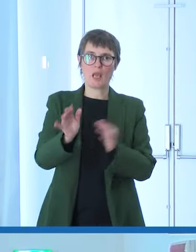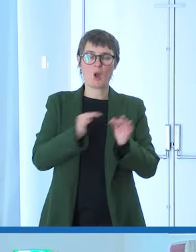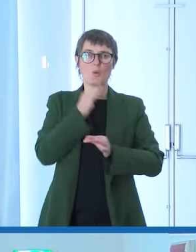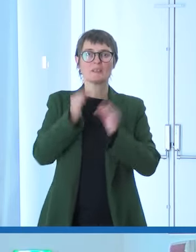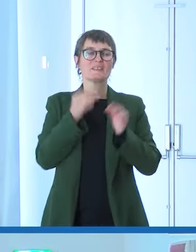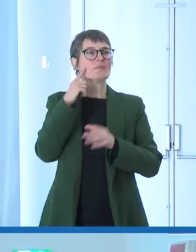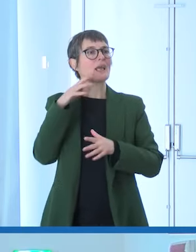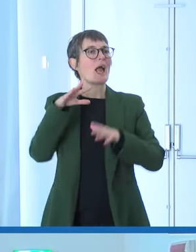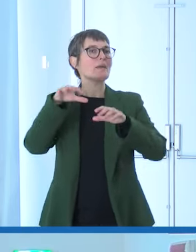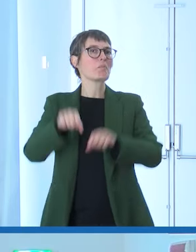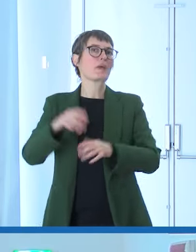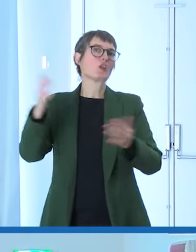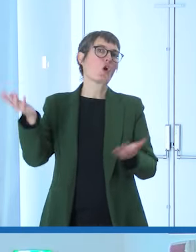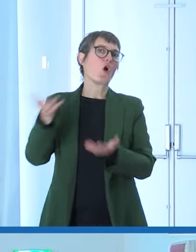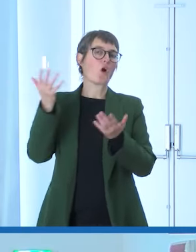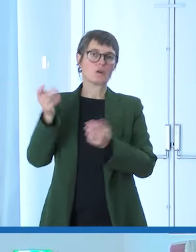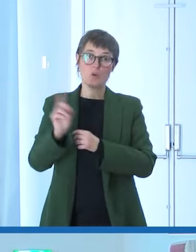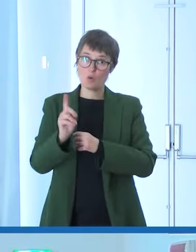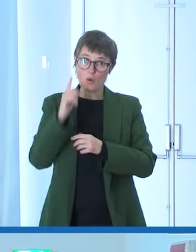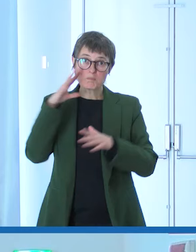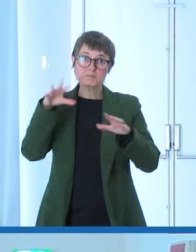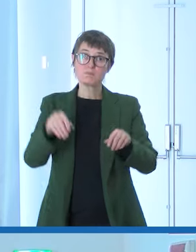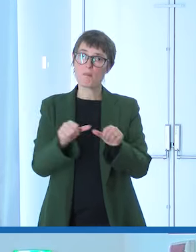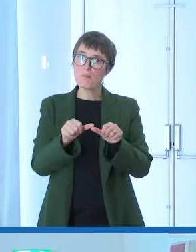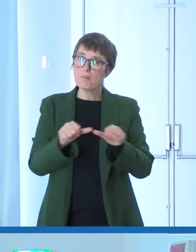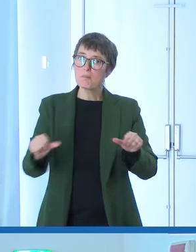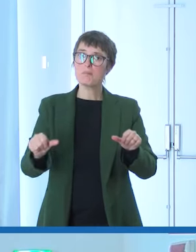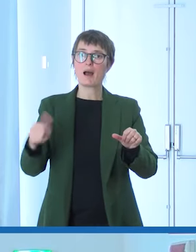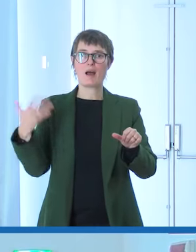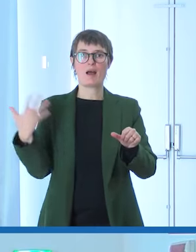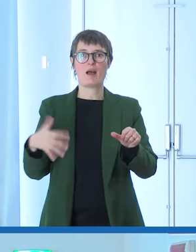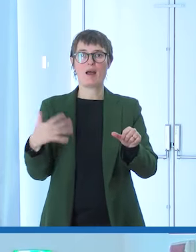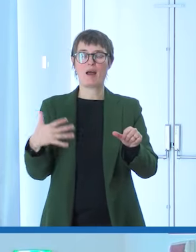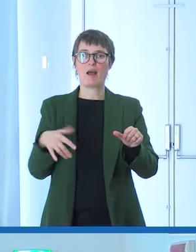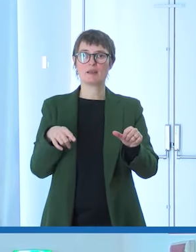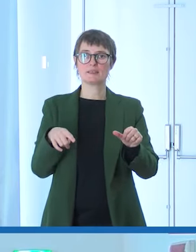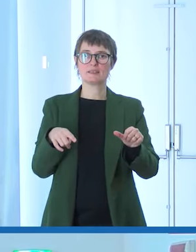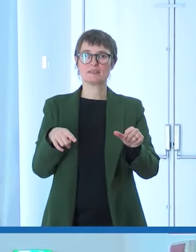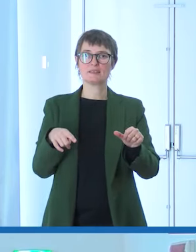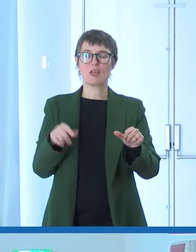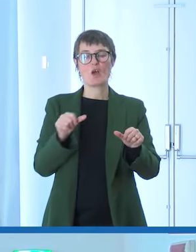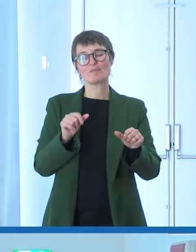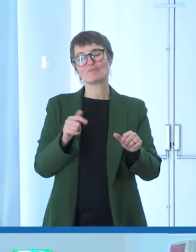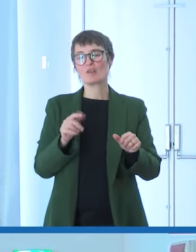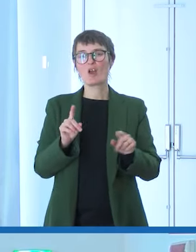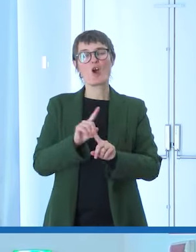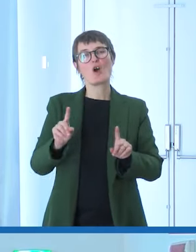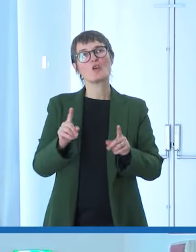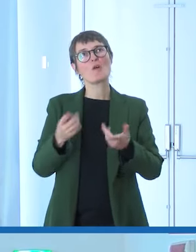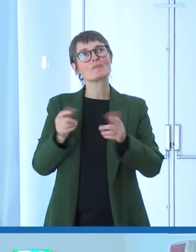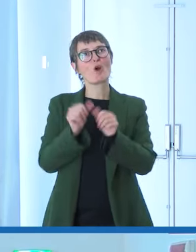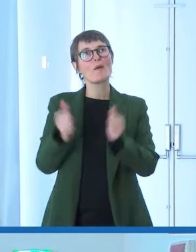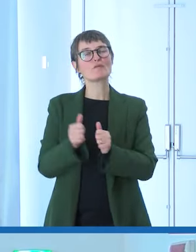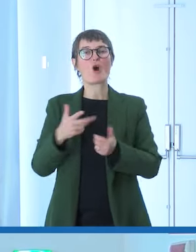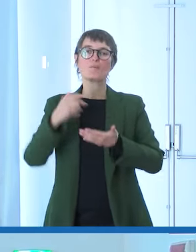marginale, è un impegno sostanziale che, insisto, va vissuto non come adempimento burocratico. Io